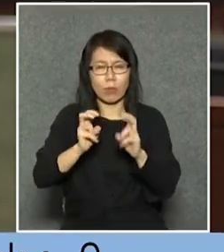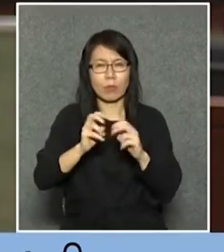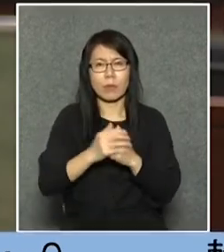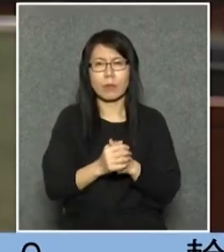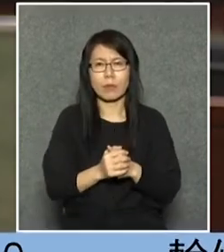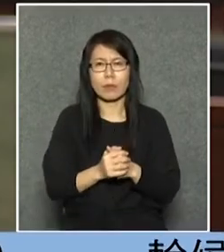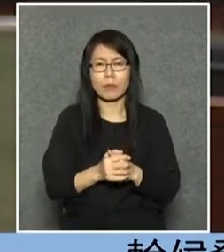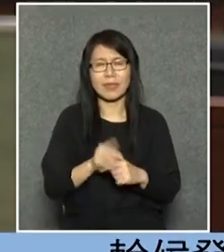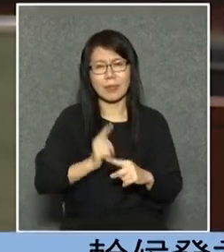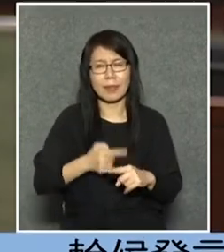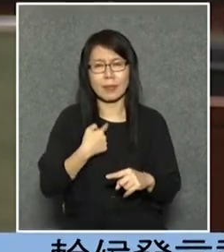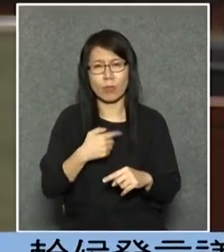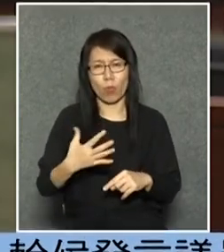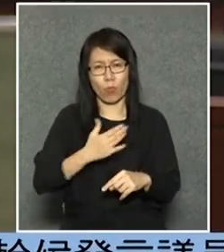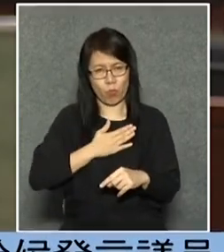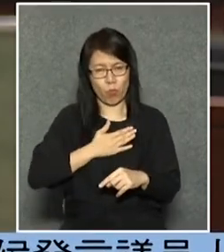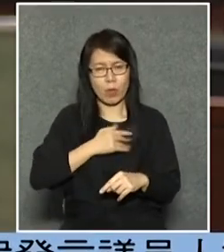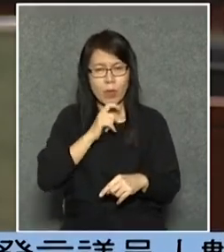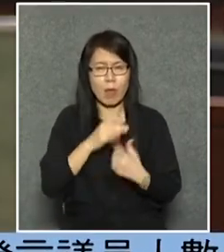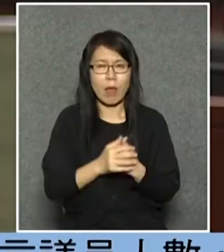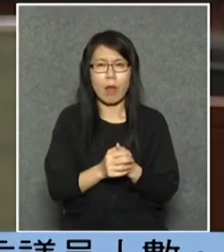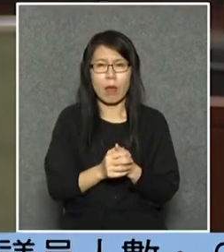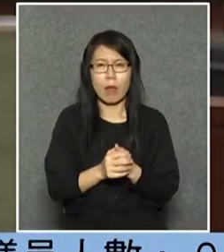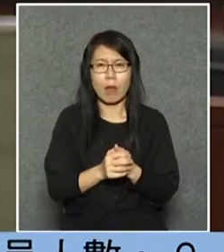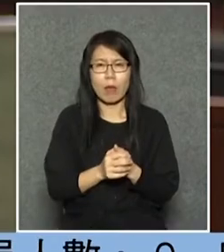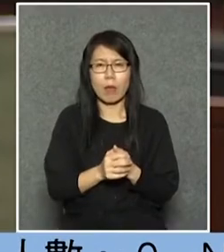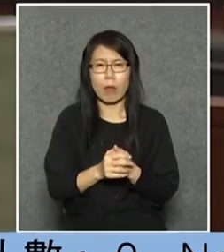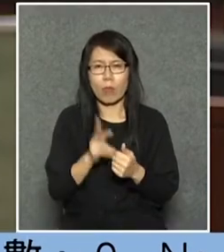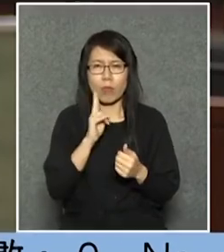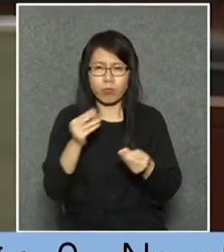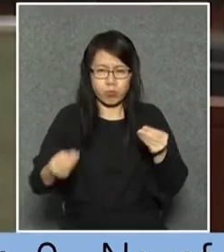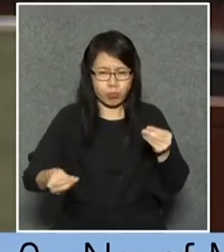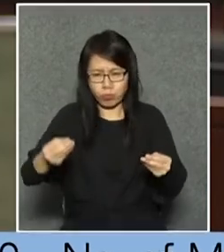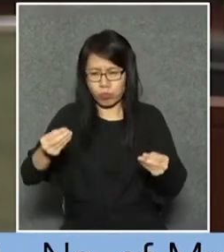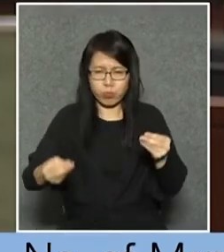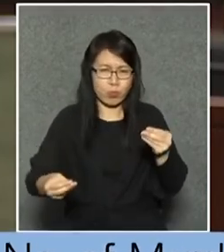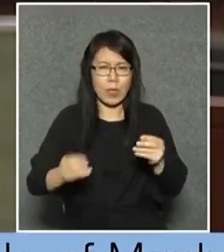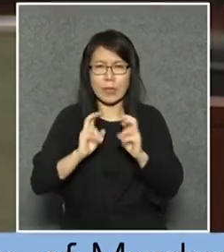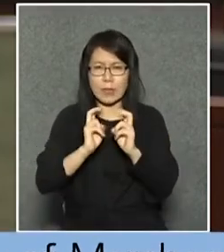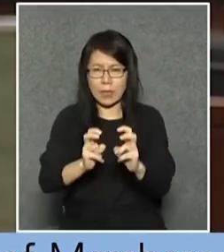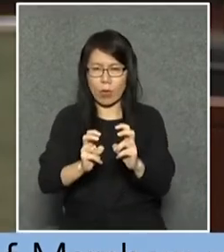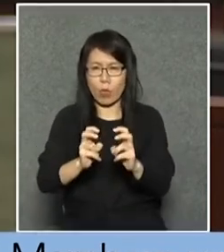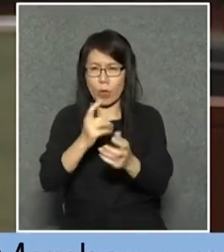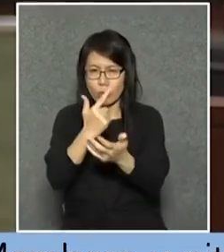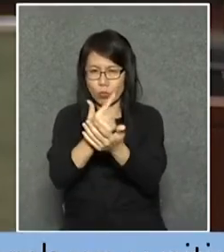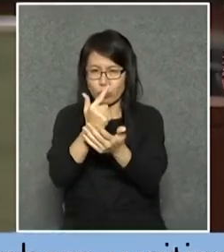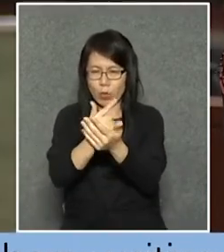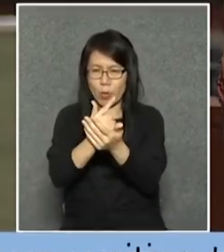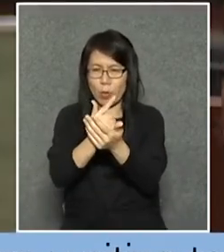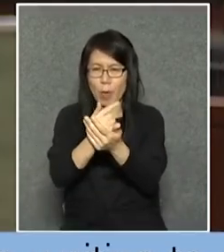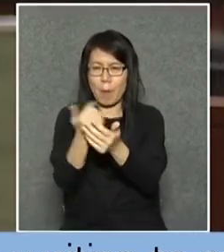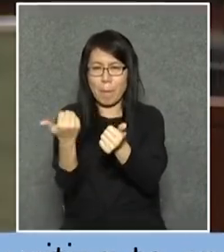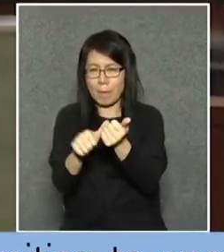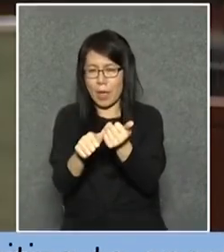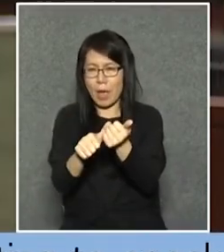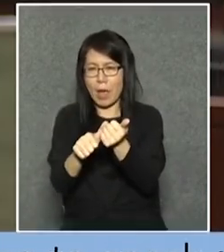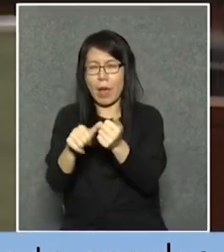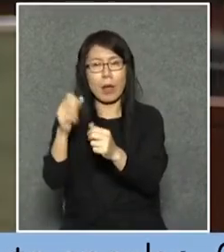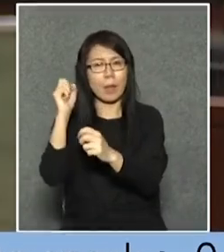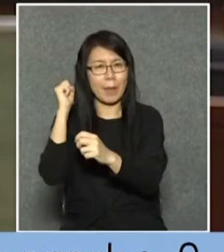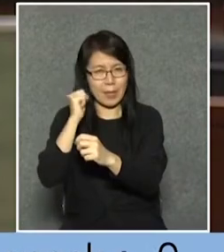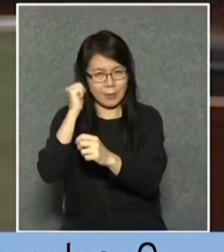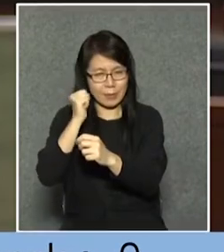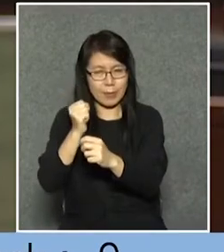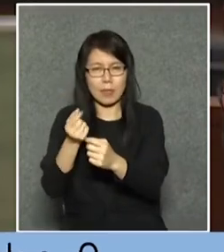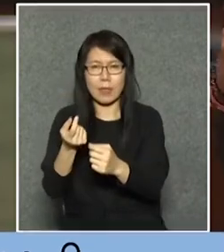本身應該是我們的我們可以用它作為一個槓桿令到鐵路為主導巴士為輔導綠色小